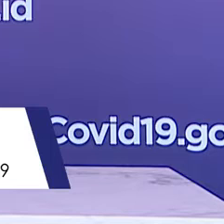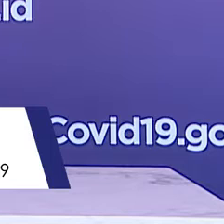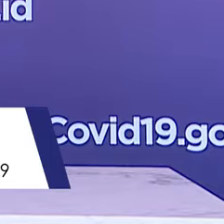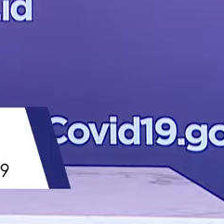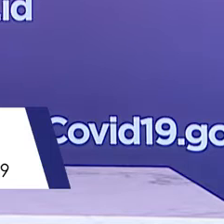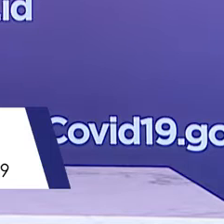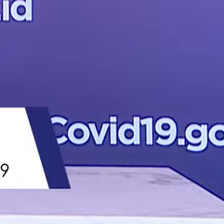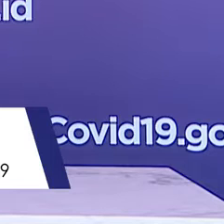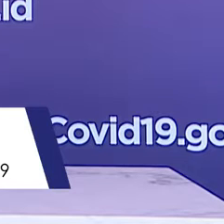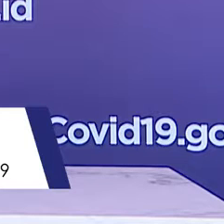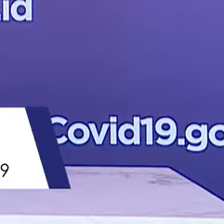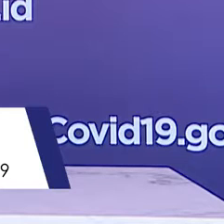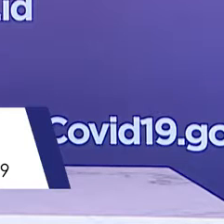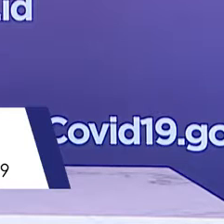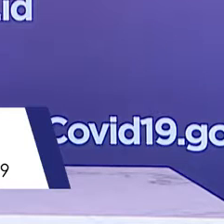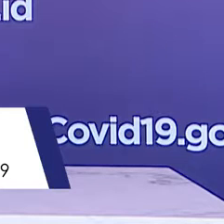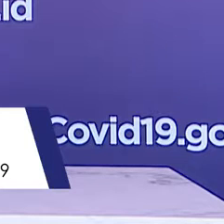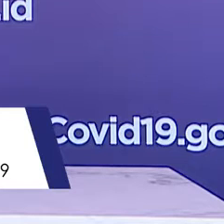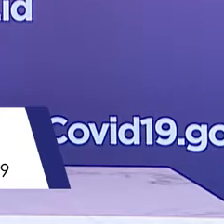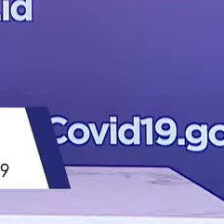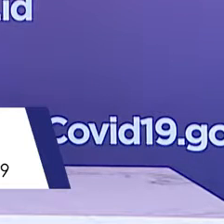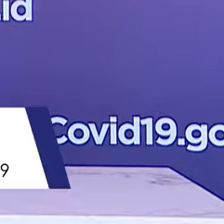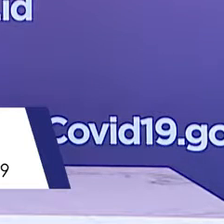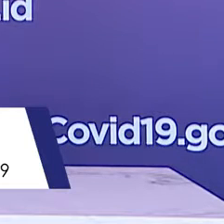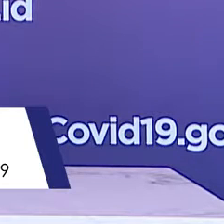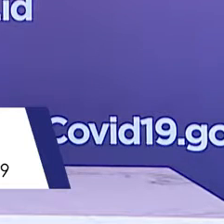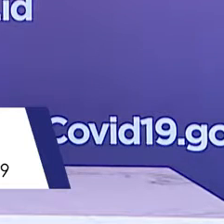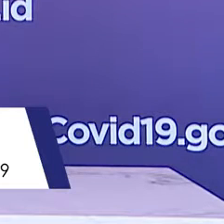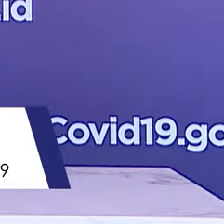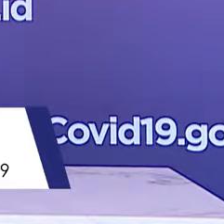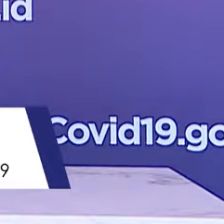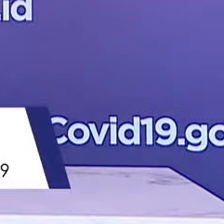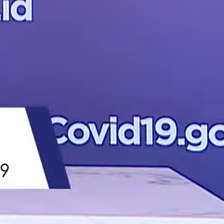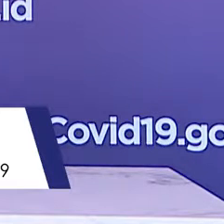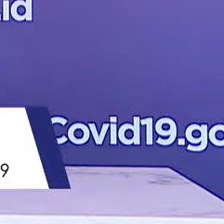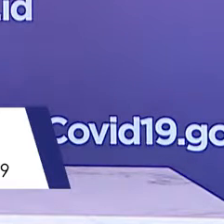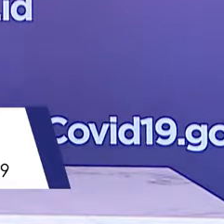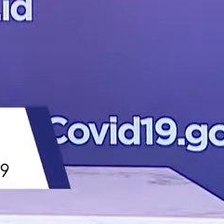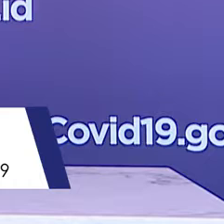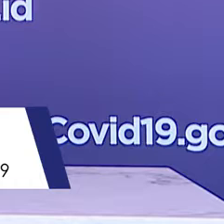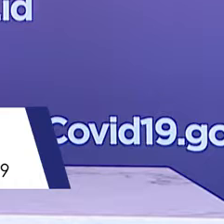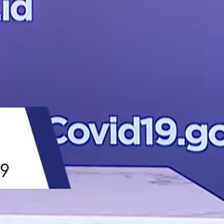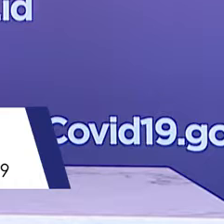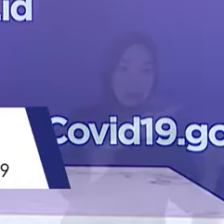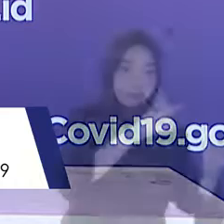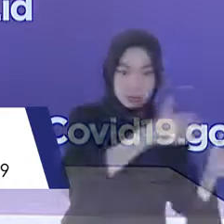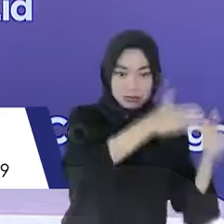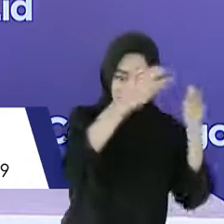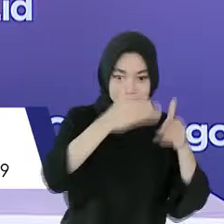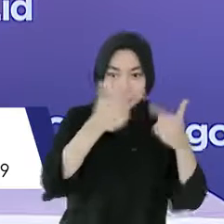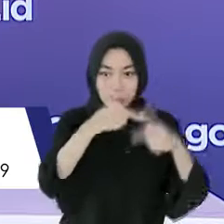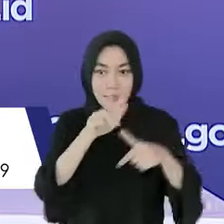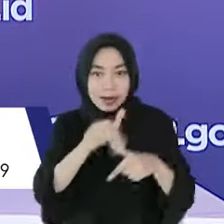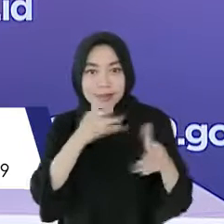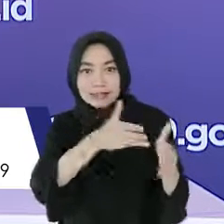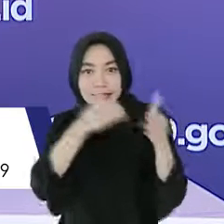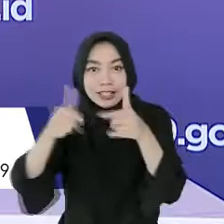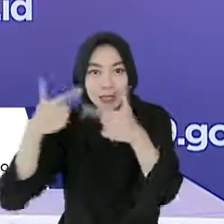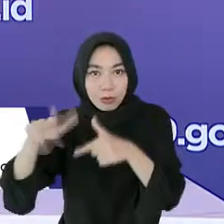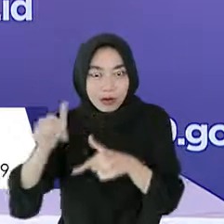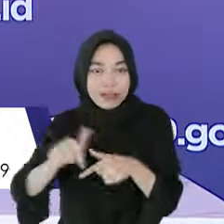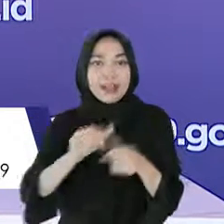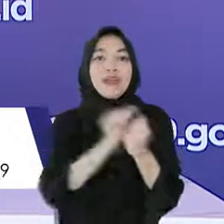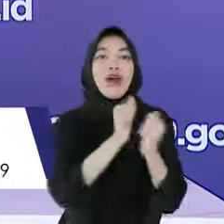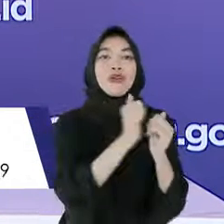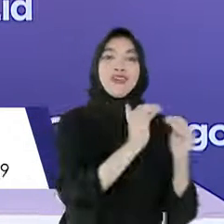serta Idul Fitri 2021. Dalam setiap periode libur ini, terjadi kenaikan